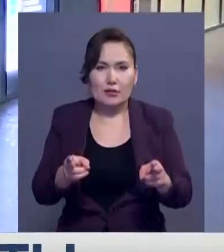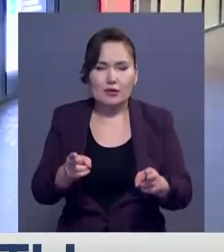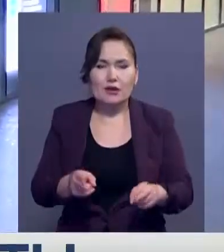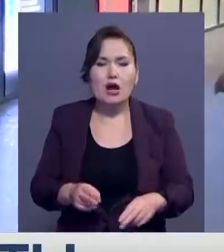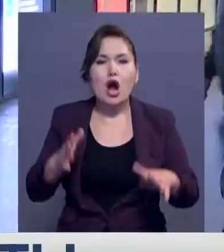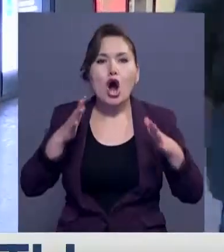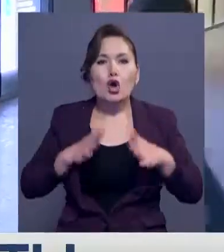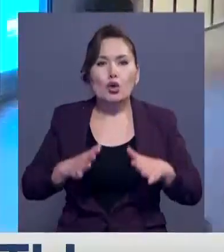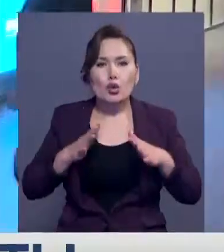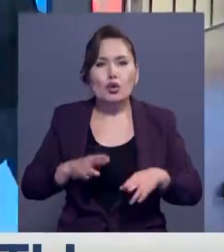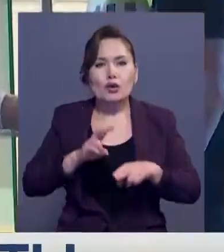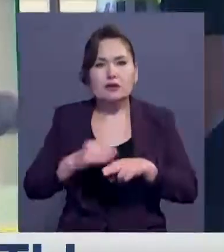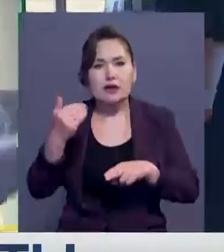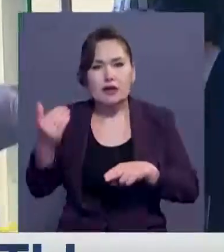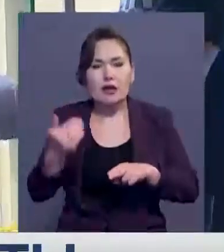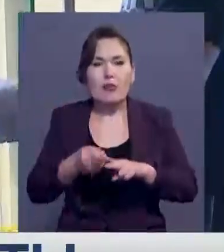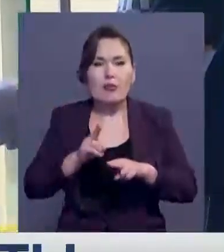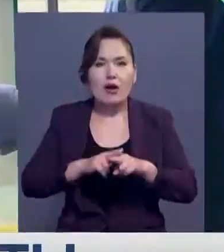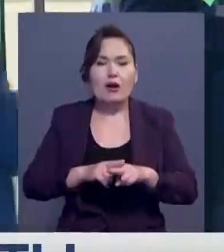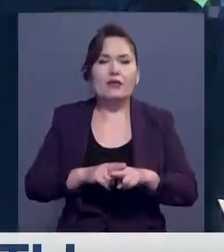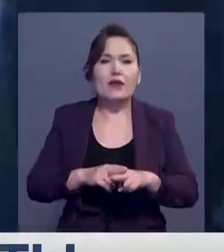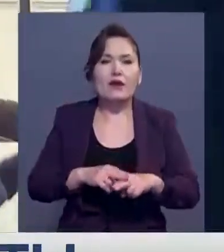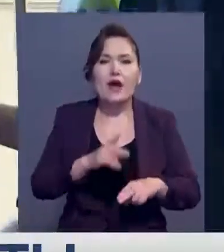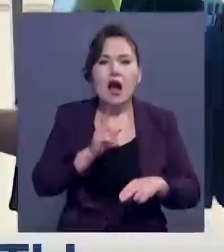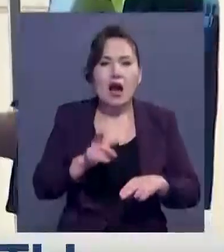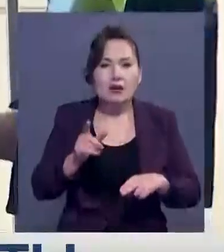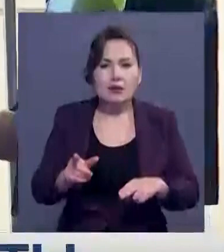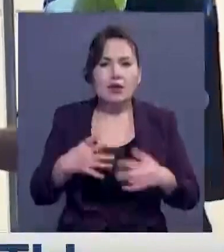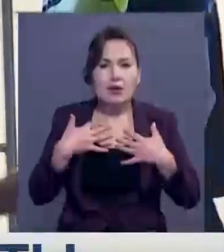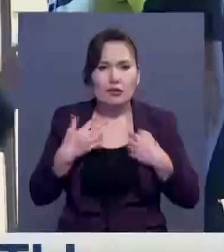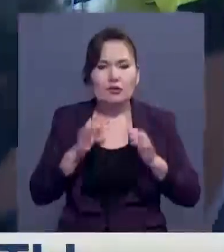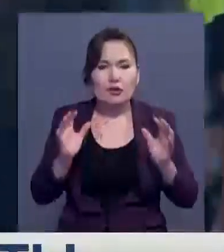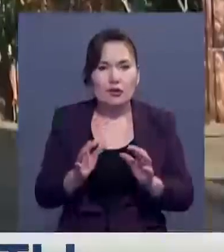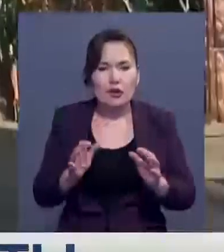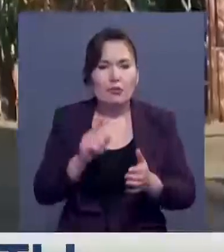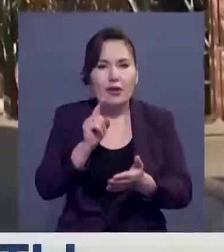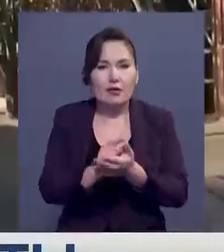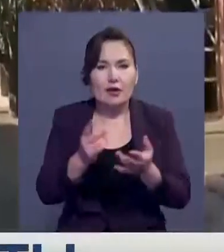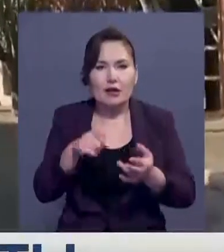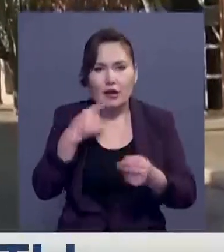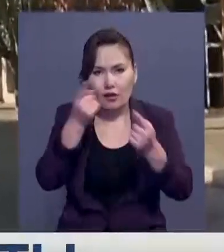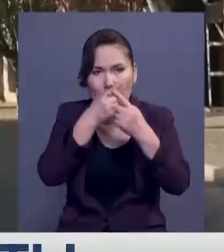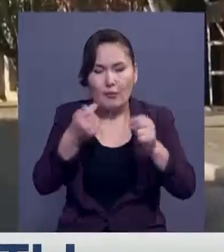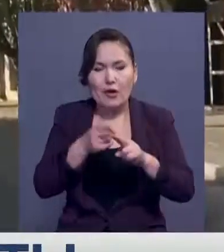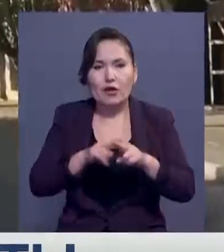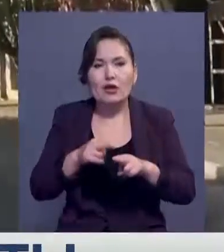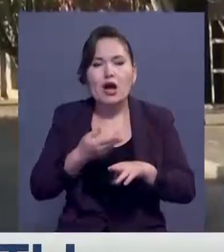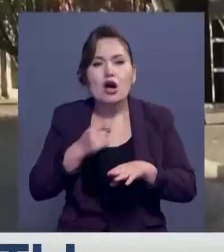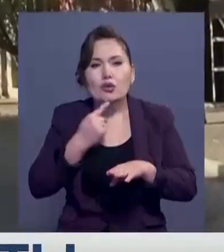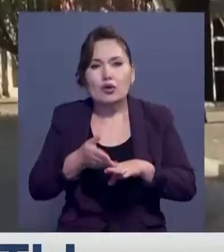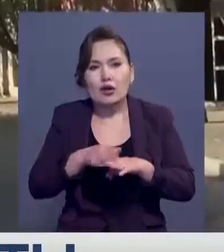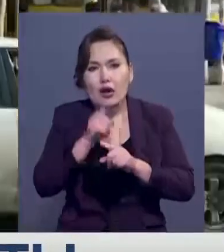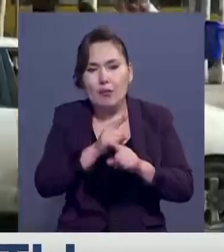ең маңызсы адамдардың өмір сүру мен денсаулық құқы үлкен айтуыда. Сондықтан саяси партияларды осы бір қиын уақытта азаматтардың